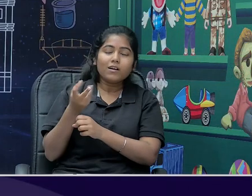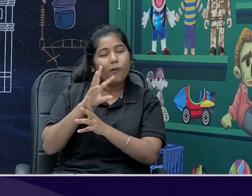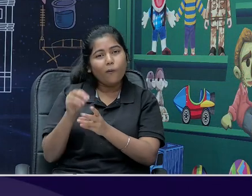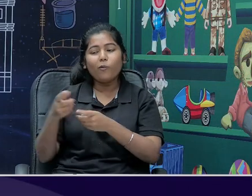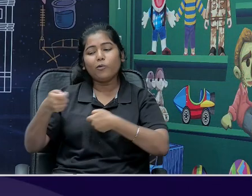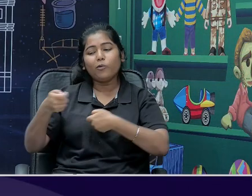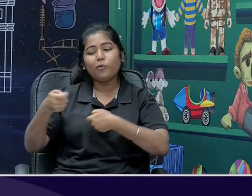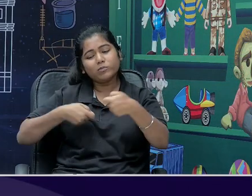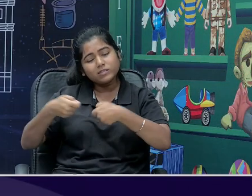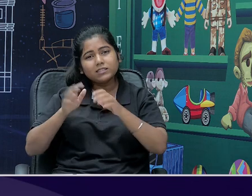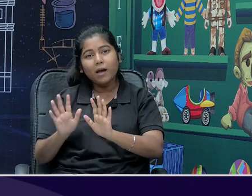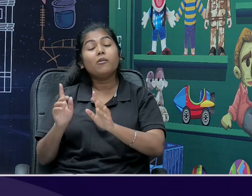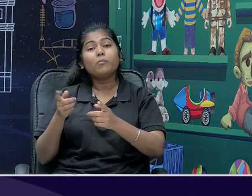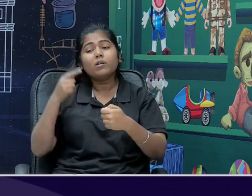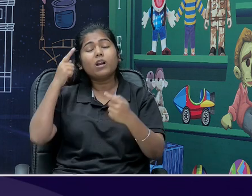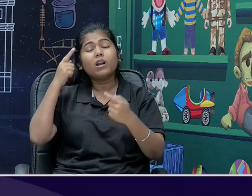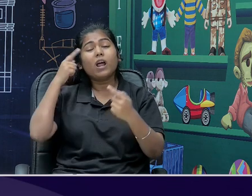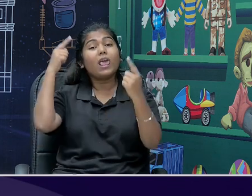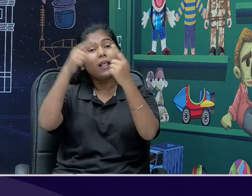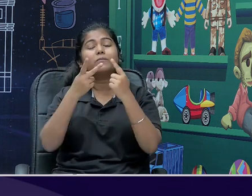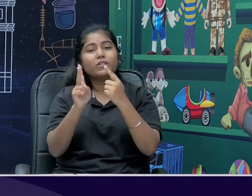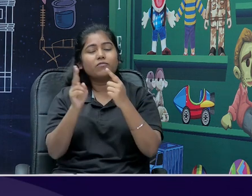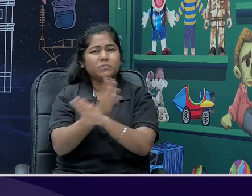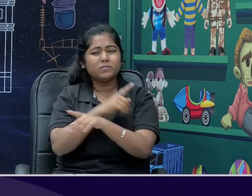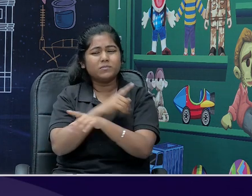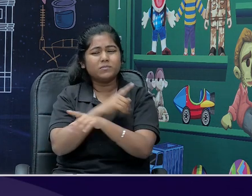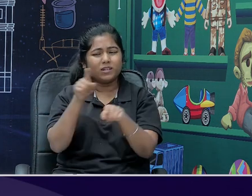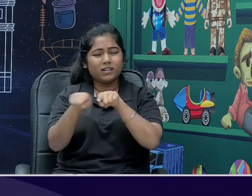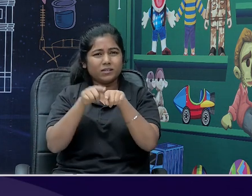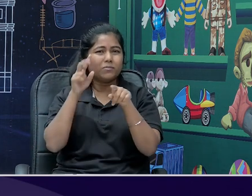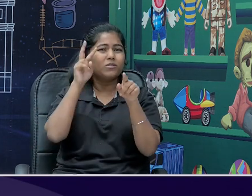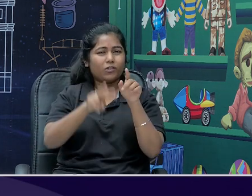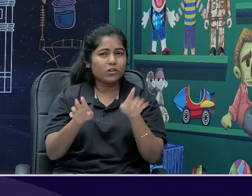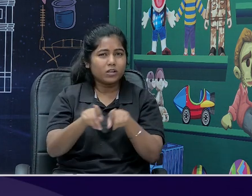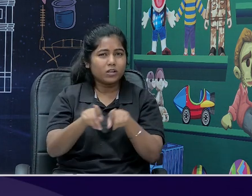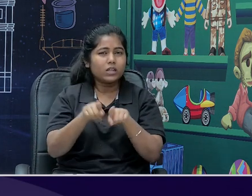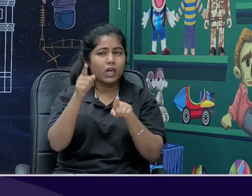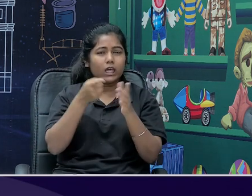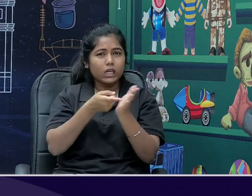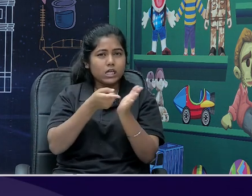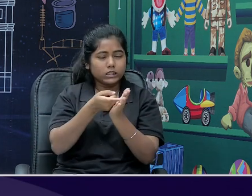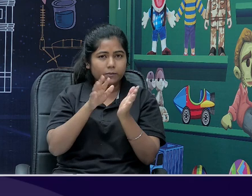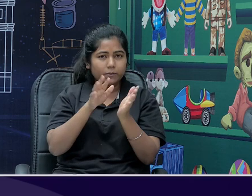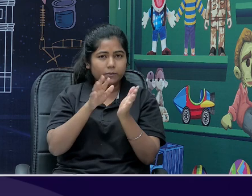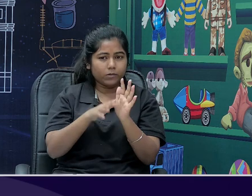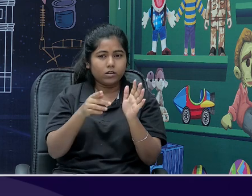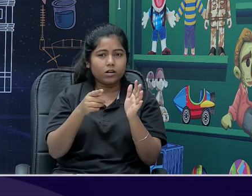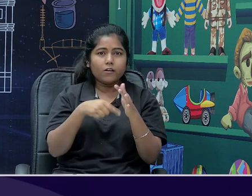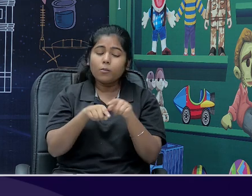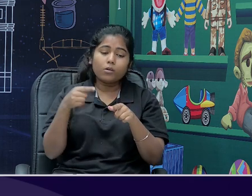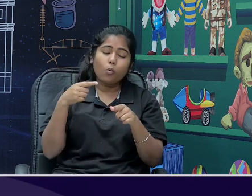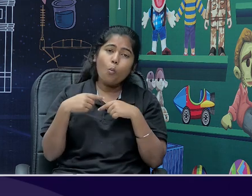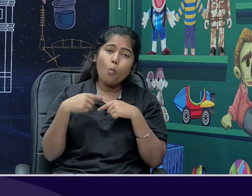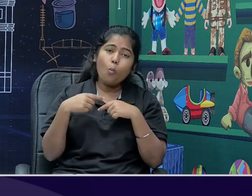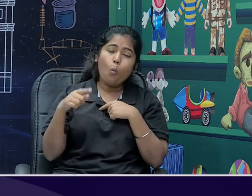थोड़ा ज्यादा है जैसे हमने एक उधारन भी कहीं पढ़ा था कि एक ऐसा गाओ था एक ऐसा शहर था जहां पर travel करने वाली शायद एक lady ही